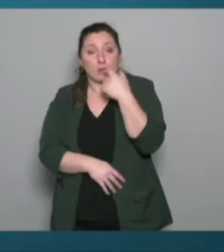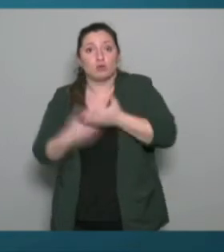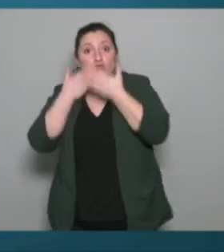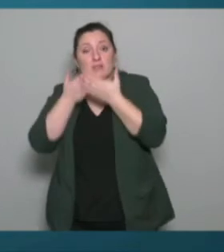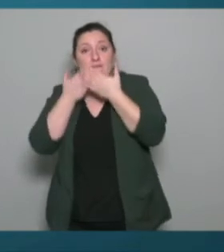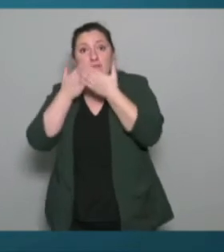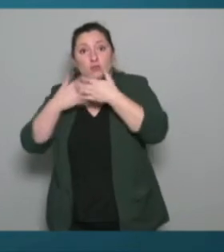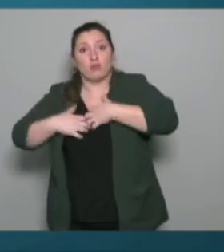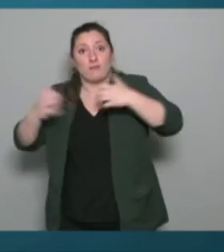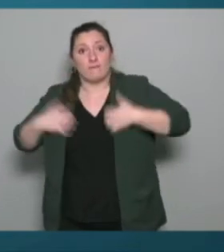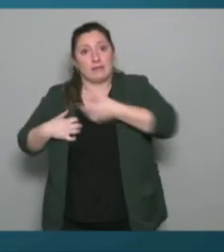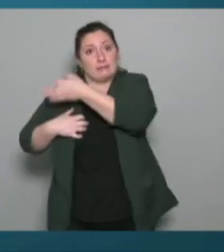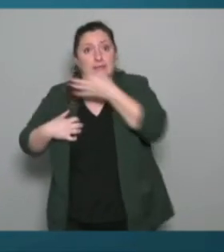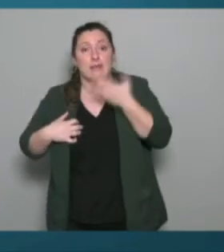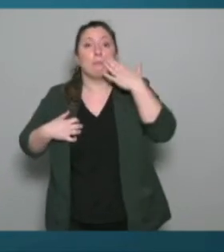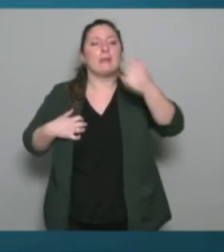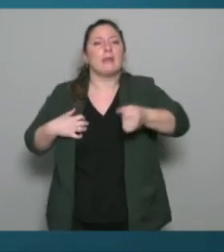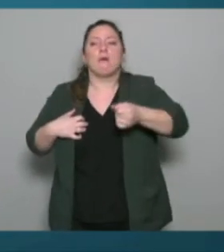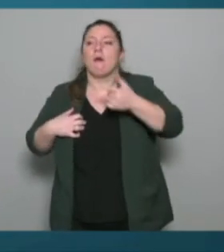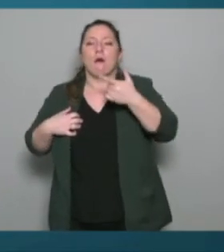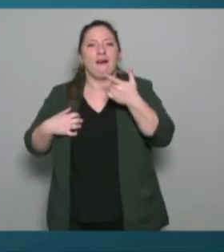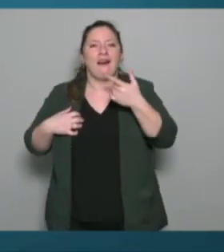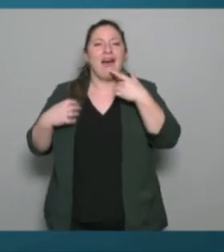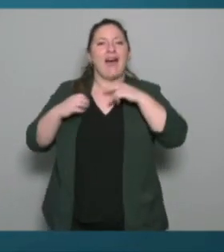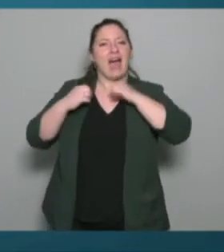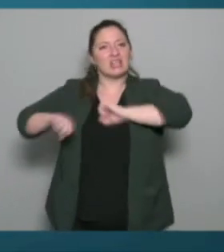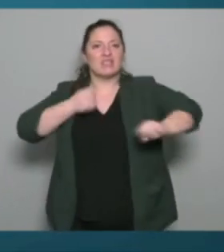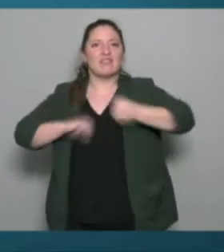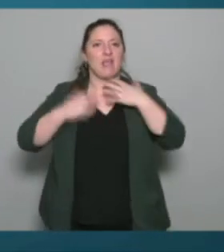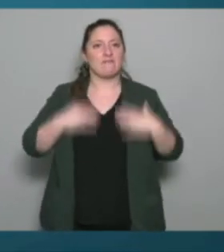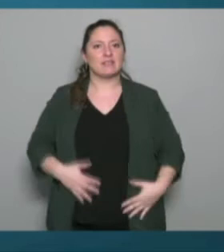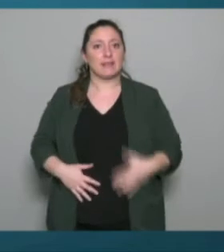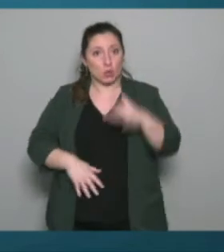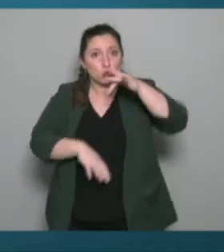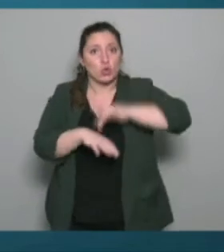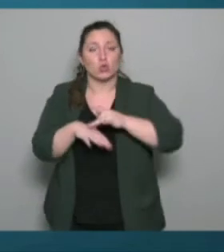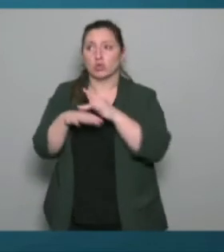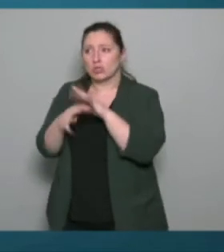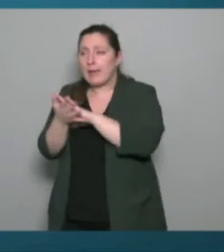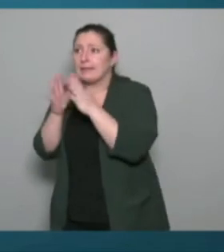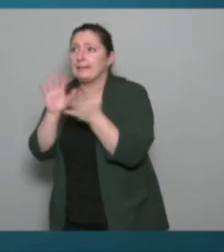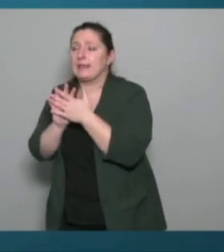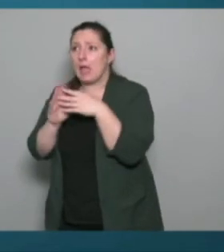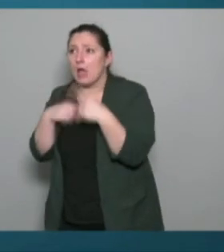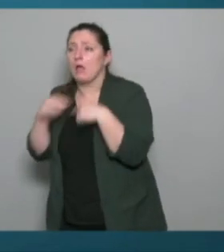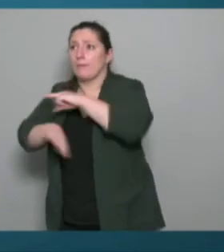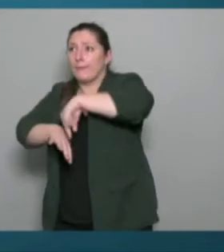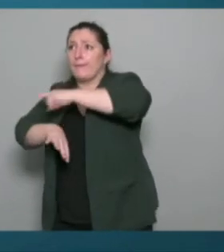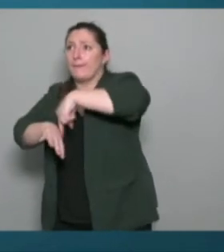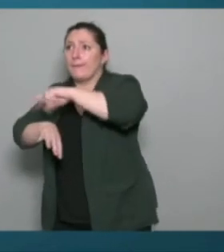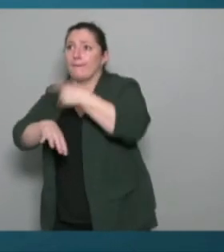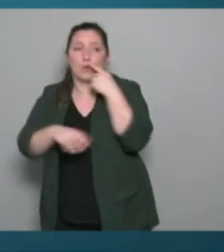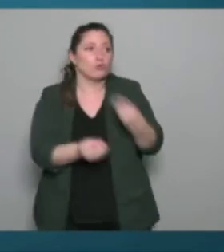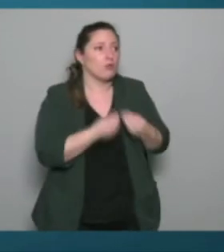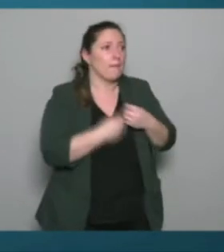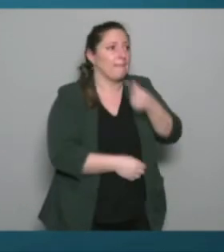les tonnes d'antidépresseurs qu'on consomme en France mais voilà je n plus les chiffres exacts mais en fait quand